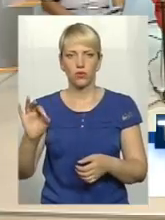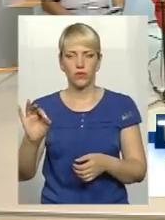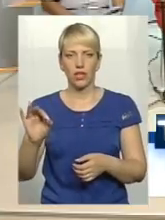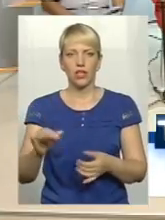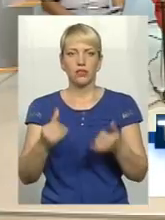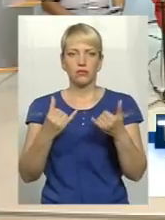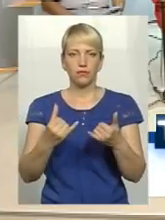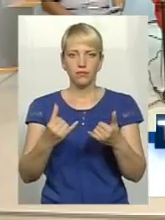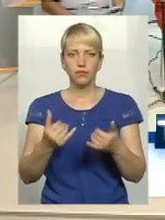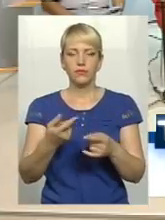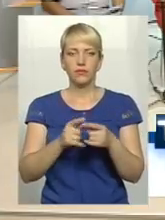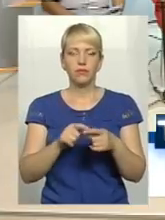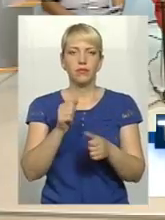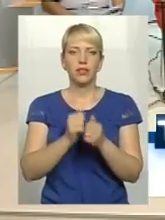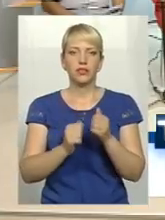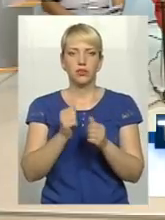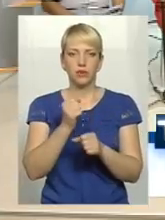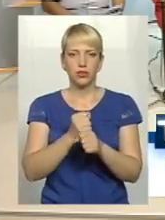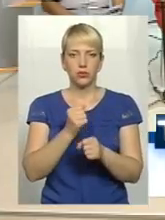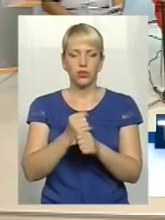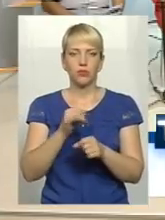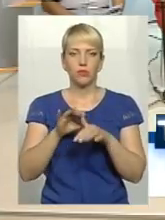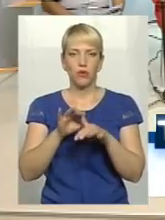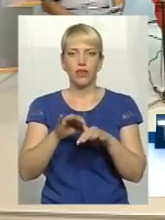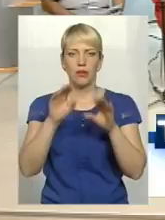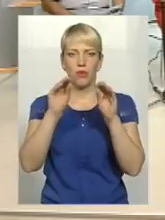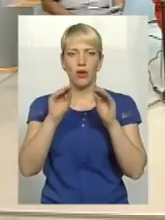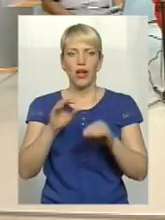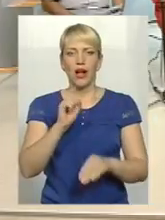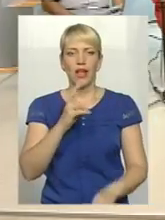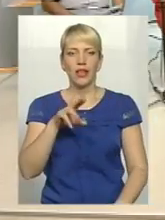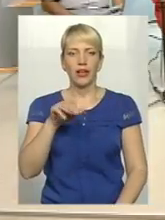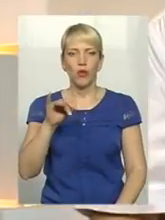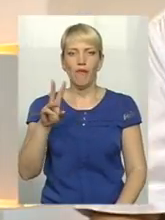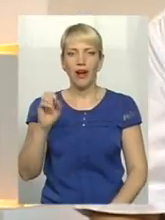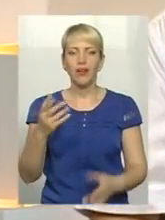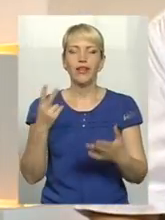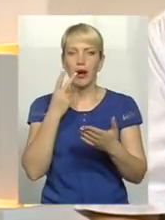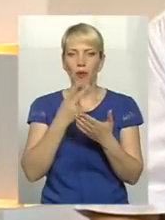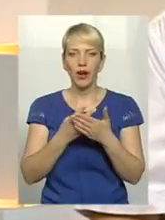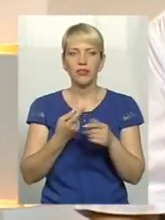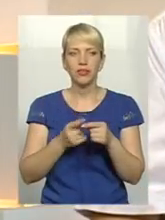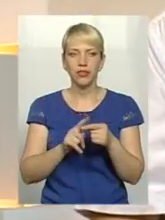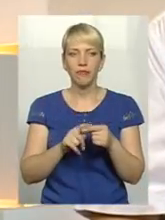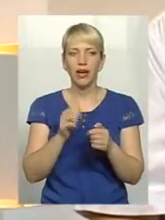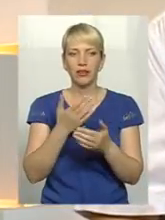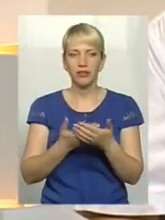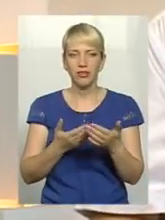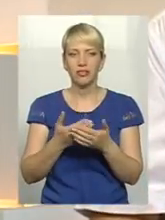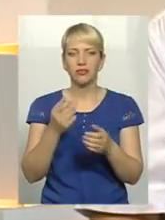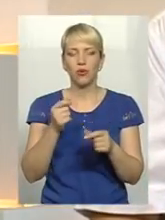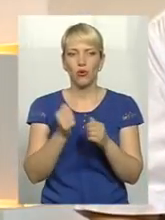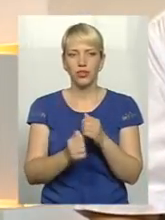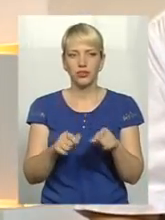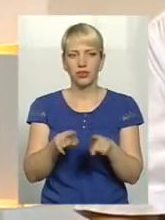Сьогодні ми над цим працюємо, і сьогодні проведено анкетування, і, як показує анкетування, в нас практично кожна така,